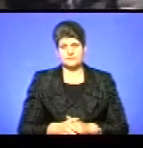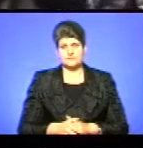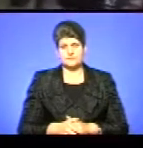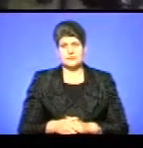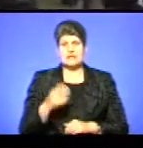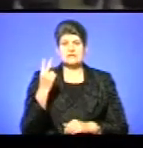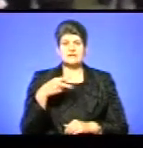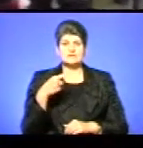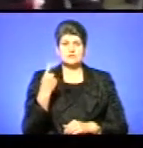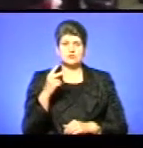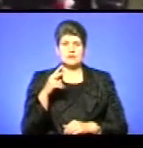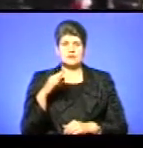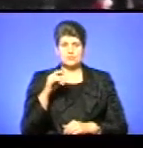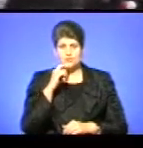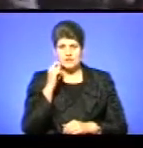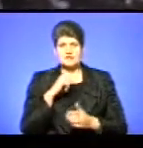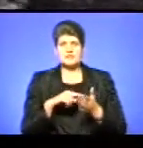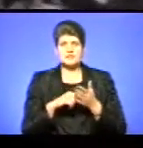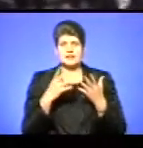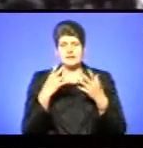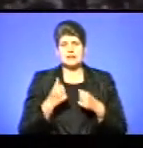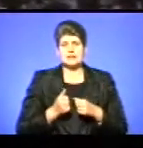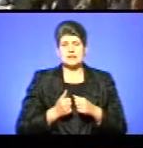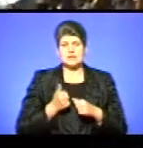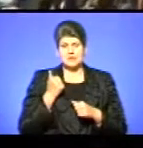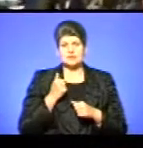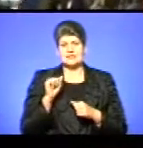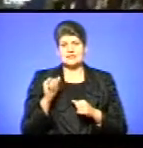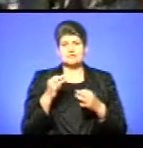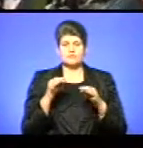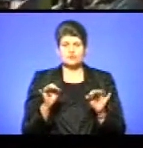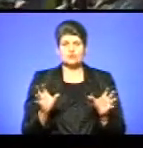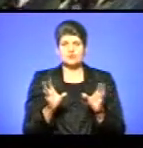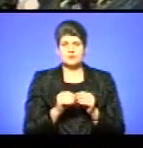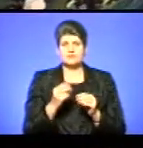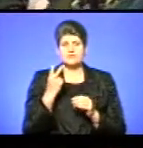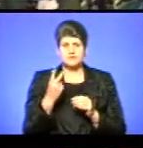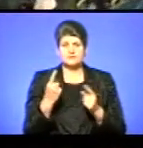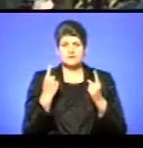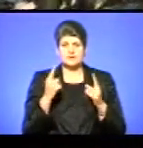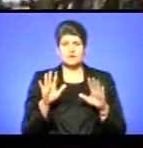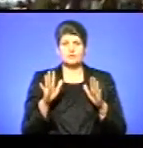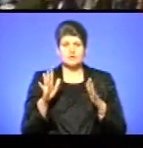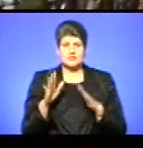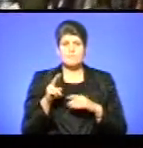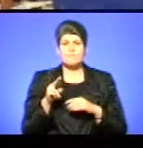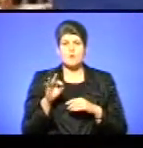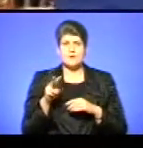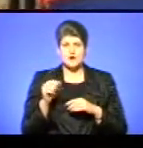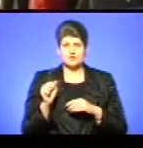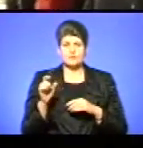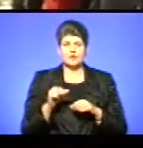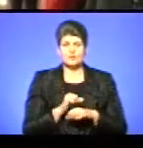21 листопада Україна відзначає День гідності та свободи, що об'єднав дві знакові події – Помаранчеву революцію та